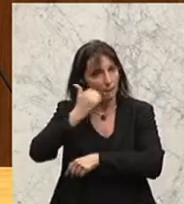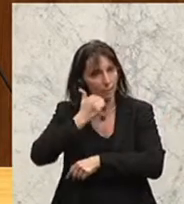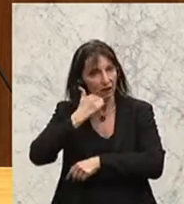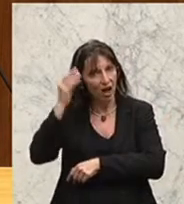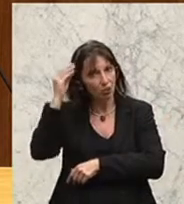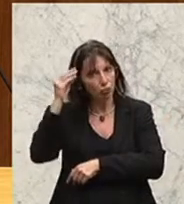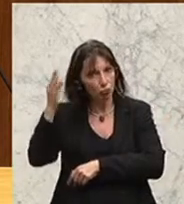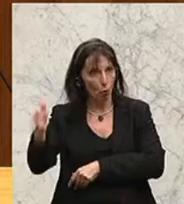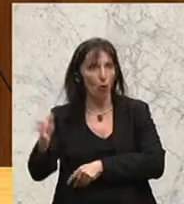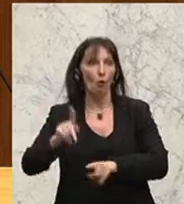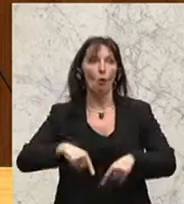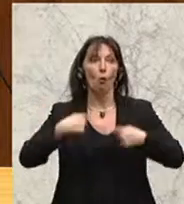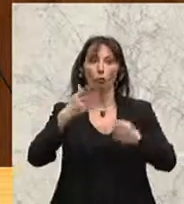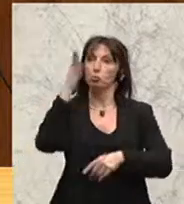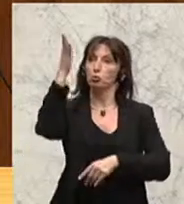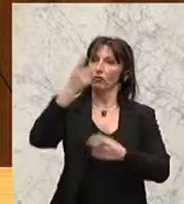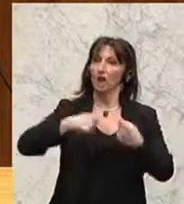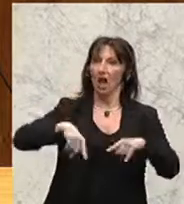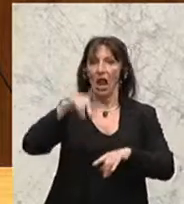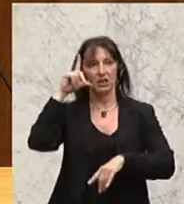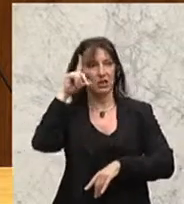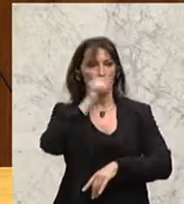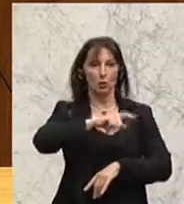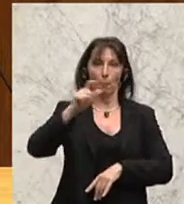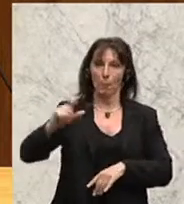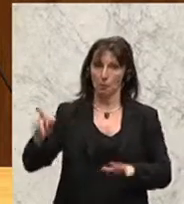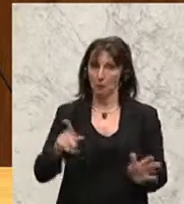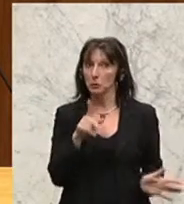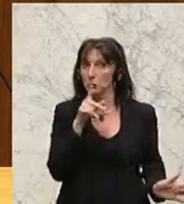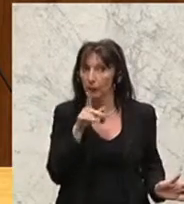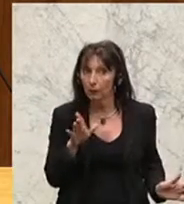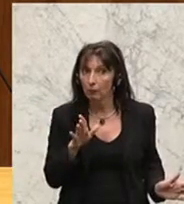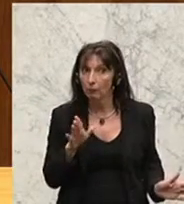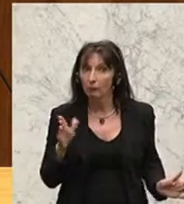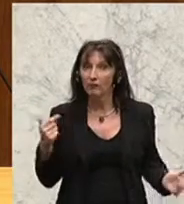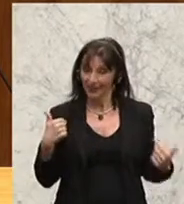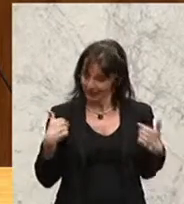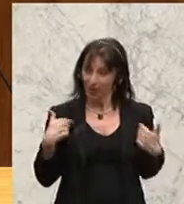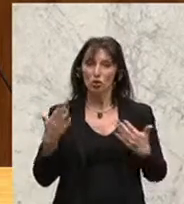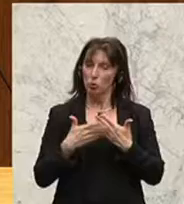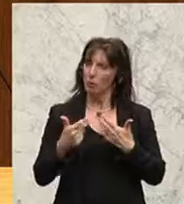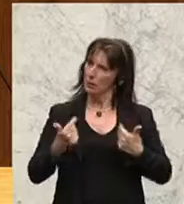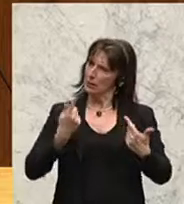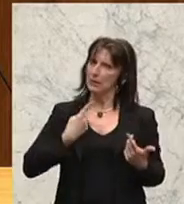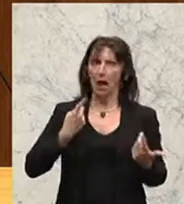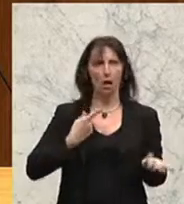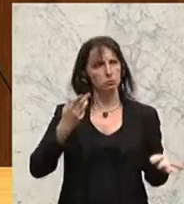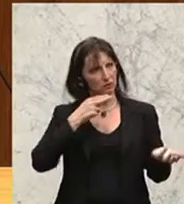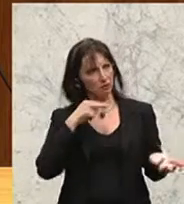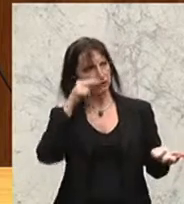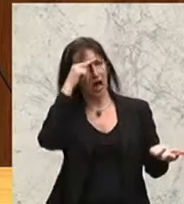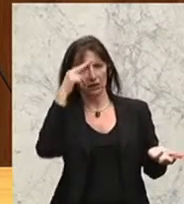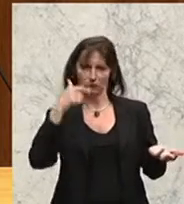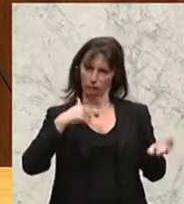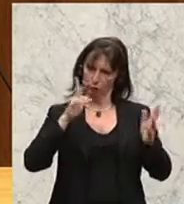Landeshäuptlinge dann nichts mehr mitzureden. Weil eines ist auch ganz sicher. Wenn ich als Elternteil die Möglichkeit habe, mein Kind in eine Privatschule zu